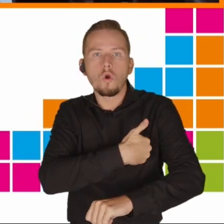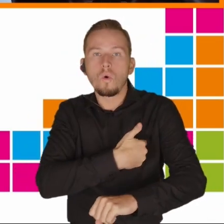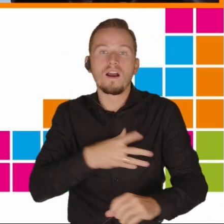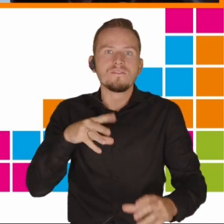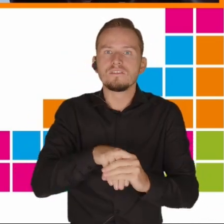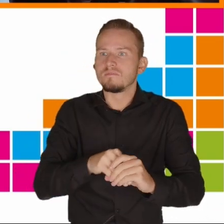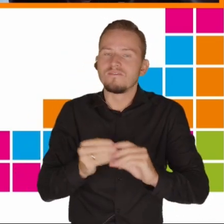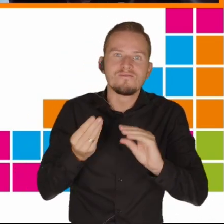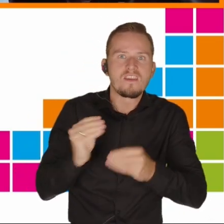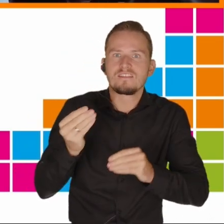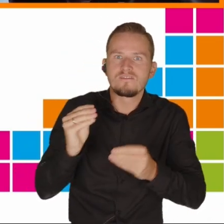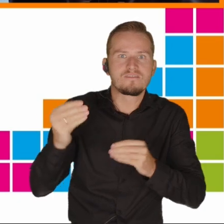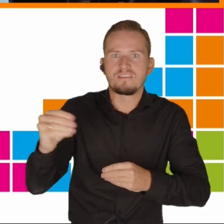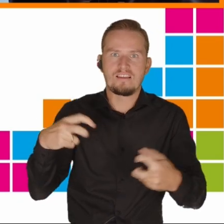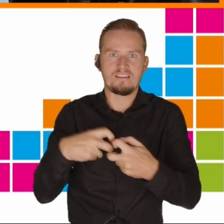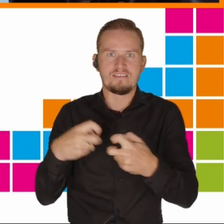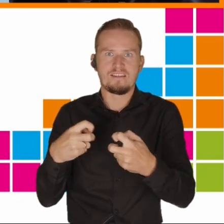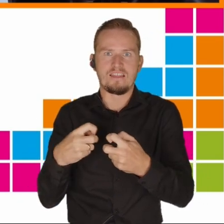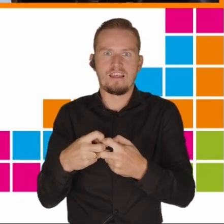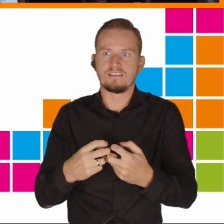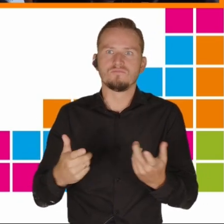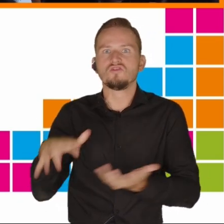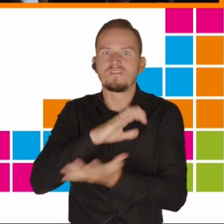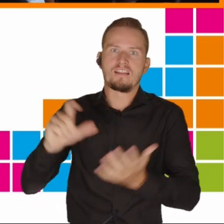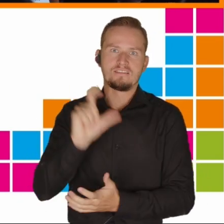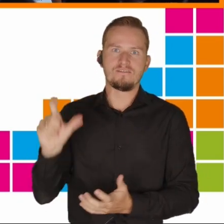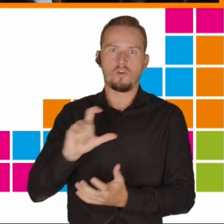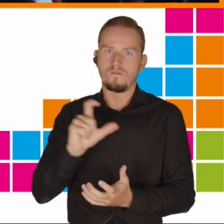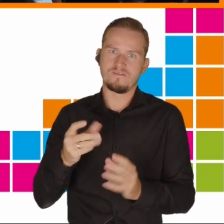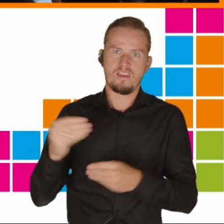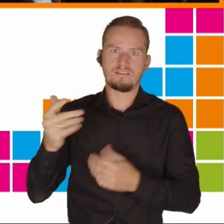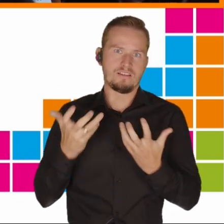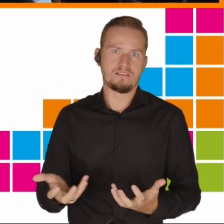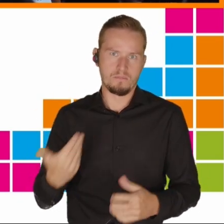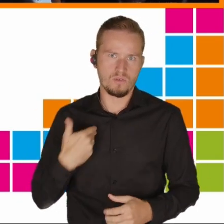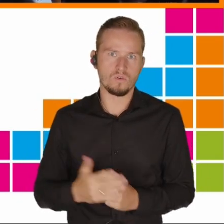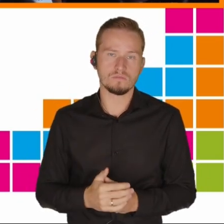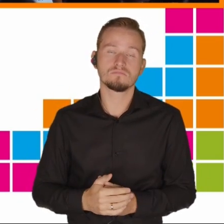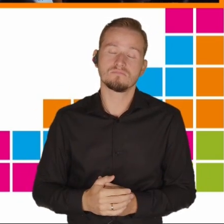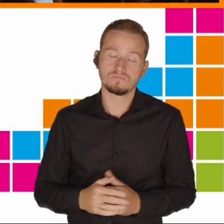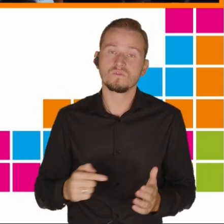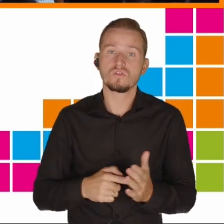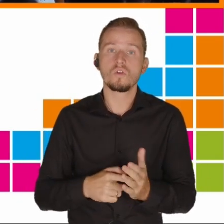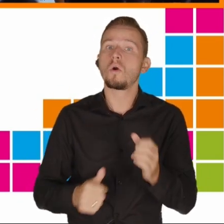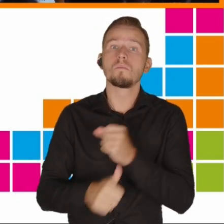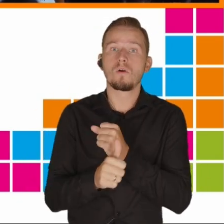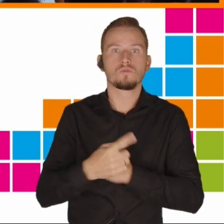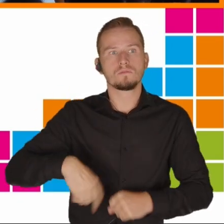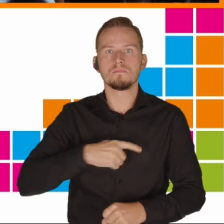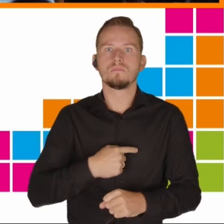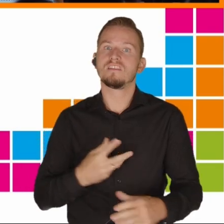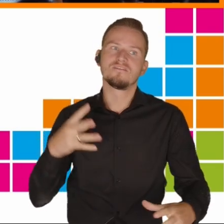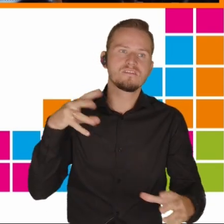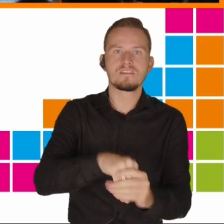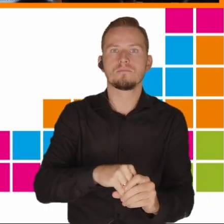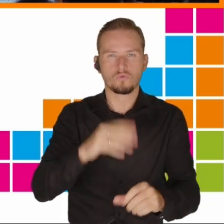w świecie cyfrowym. Dlatego też między innymi wprowadziliśmy laptopy oraz